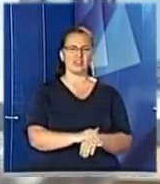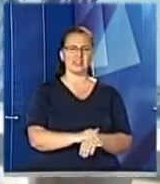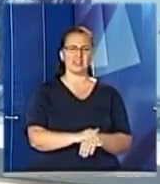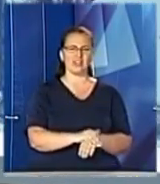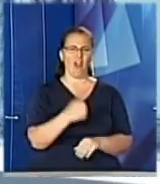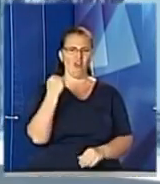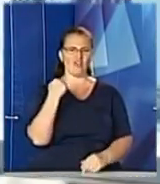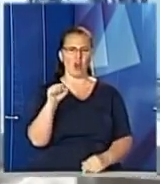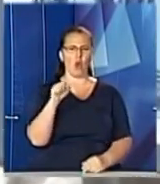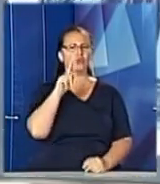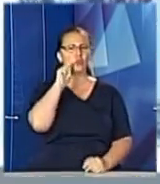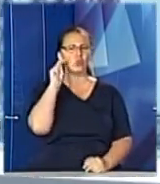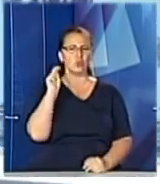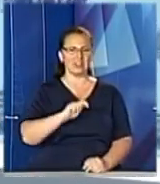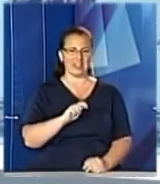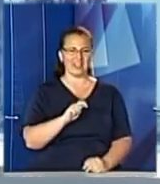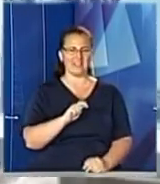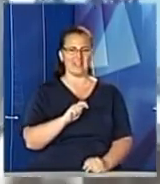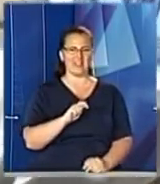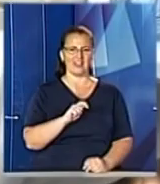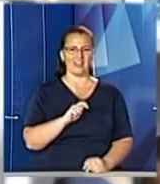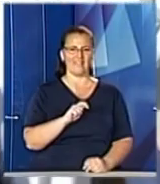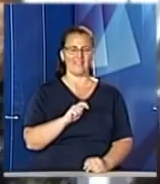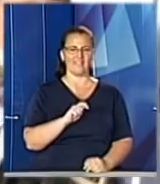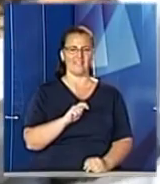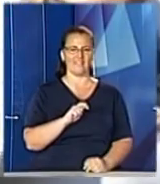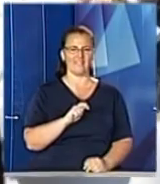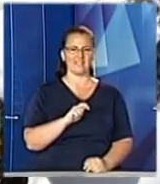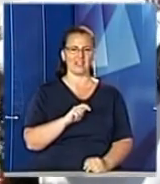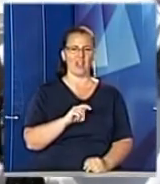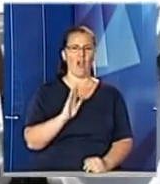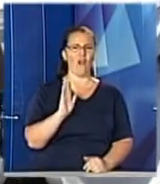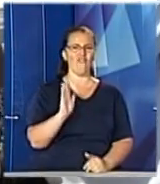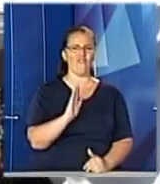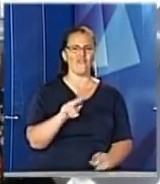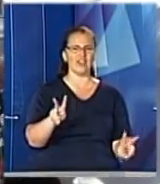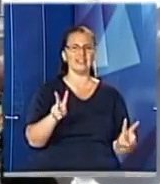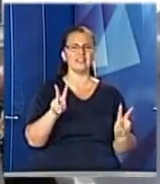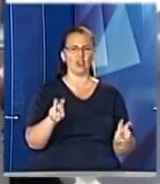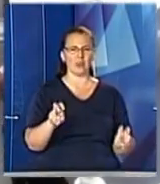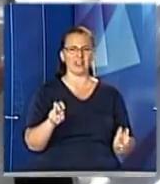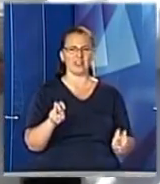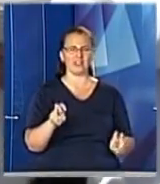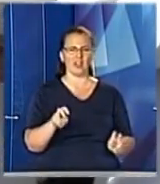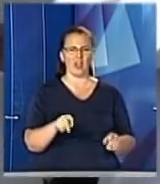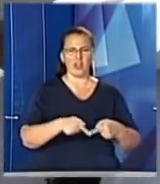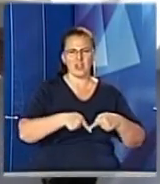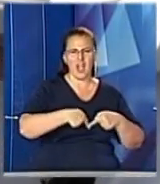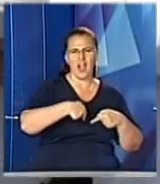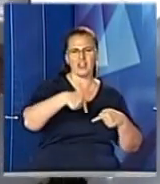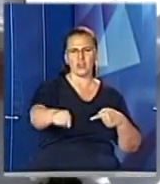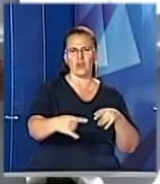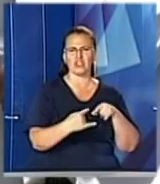рекорду України в номінації «Найдовший стіл,